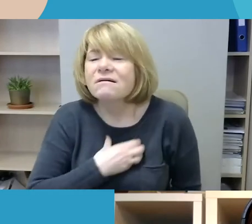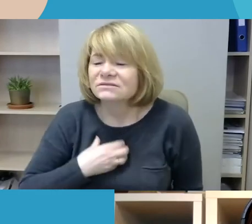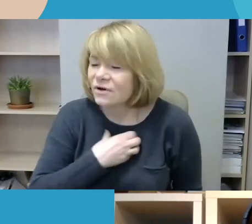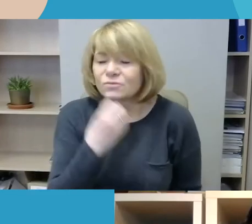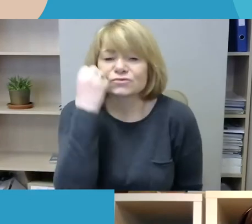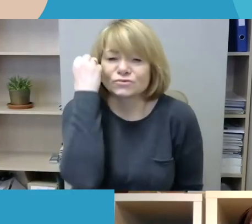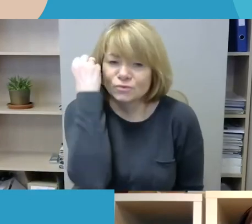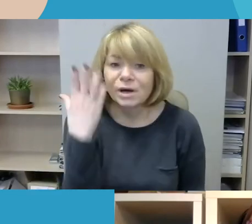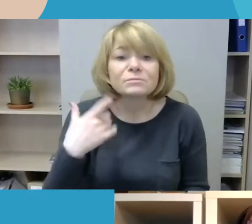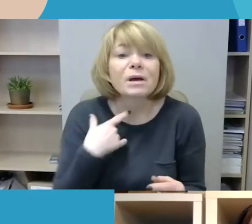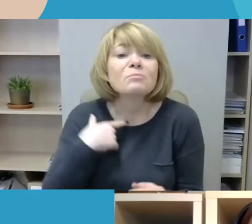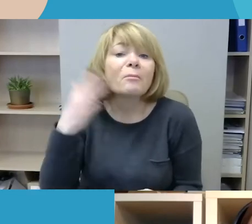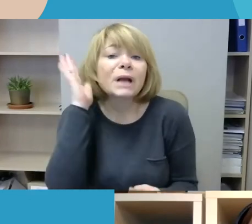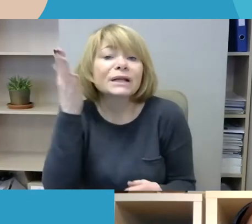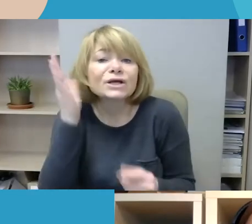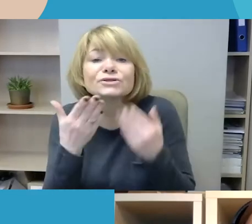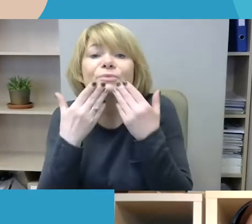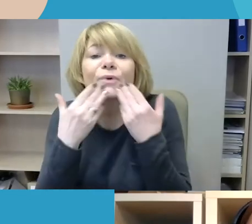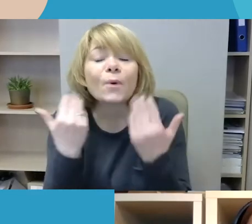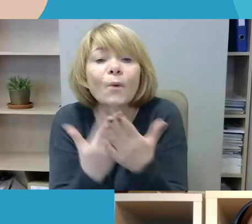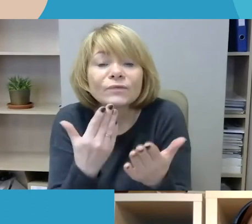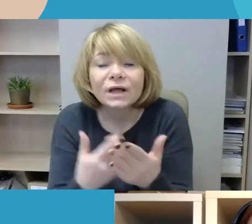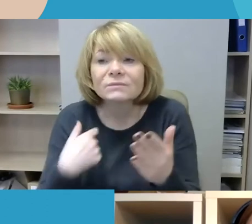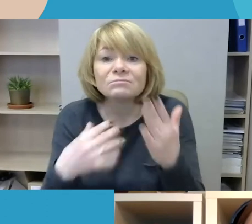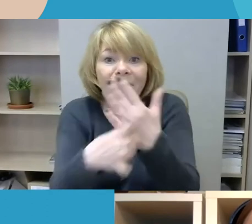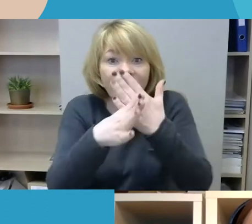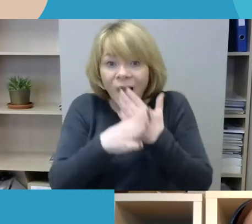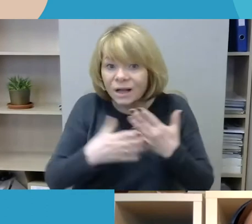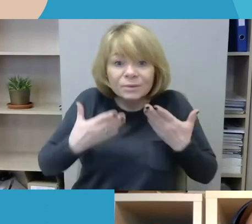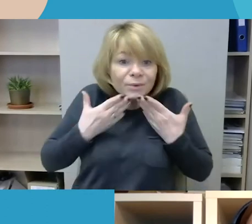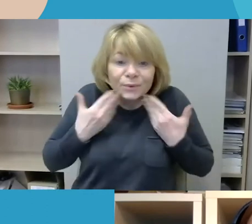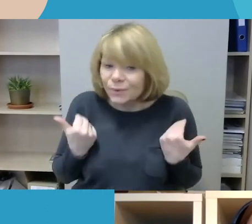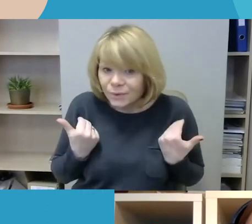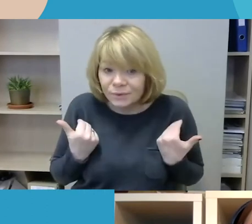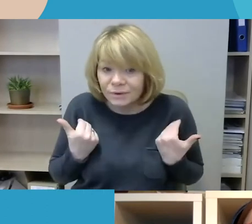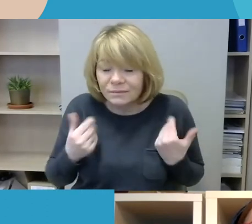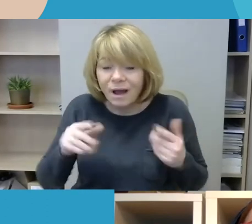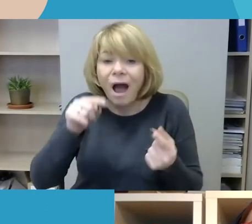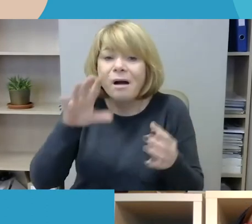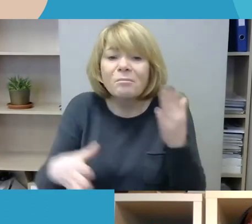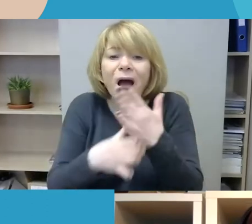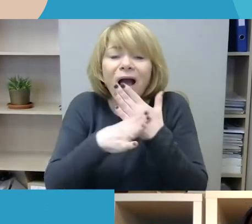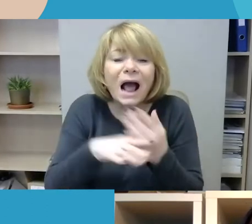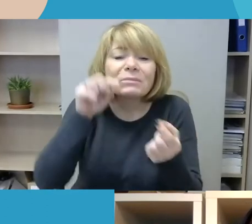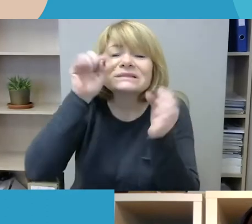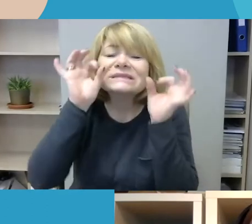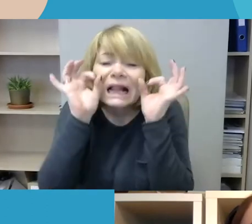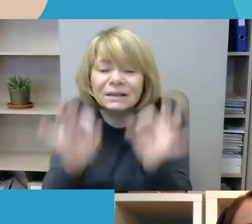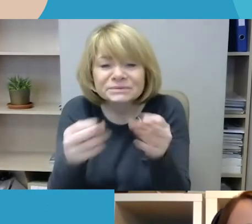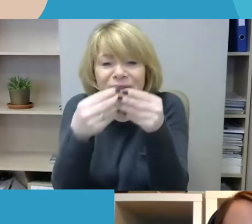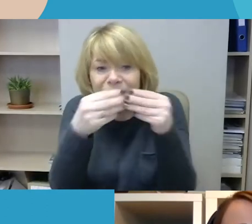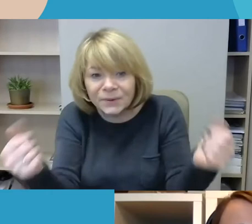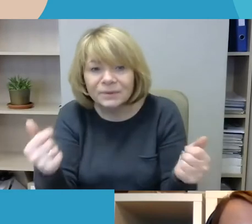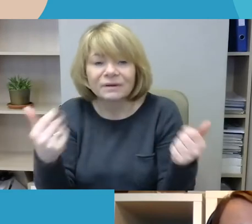pranešimų, nes neturime tinkamos pagalbos nuo neapikantos nusikaltimų nukentėjusie žmonėms. Tiek pagalbos kita